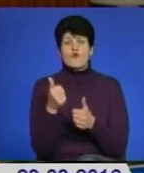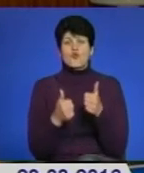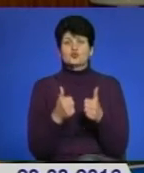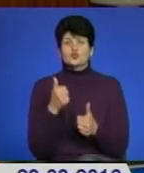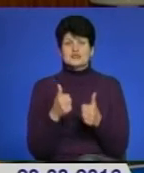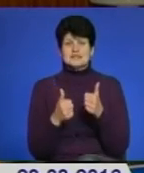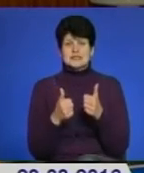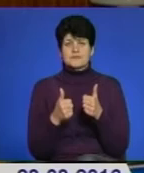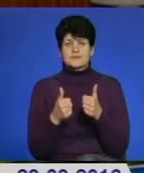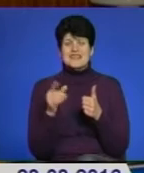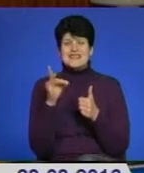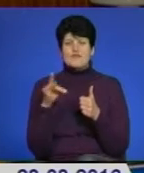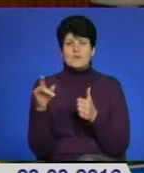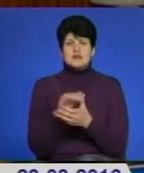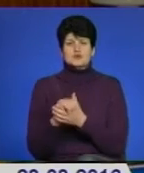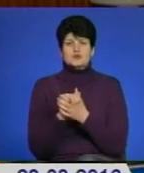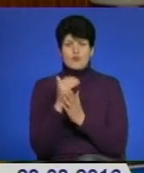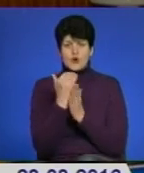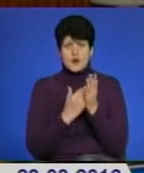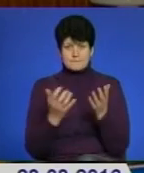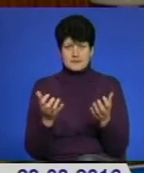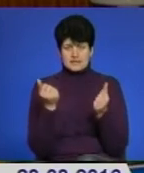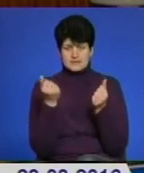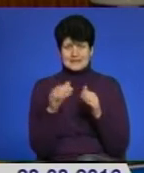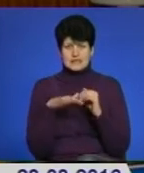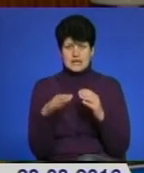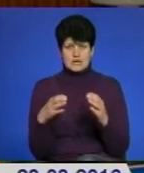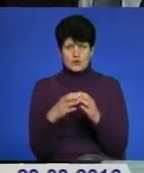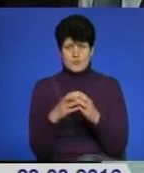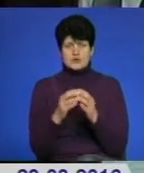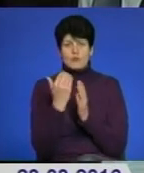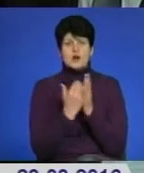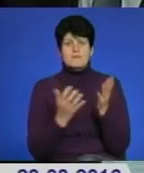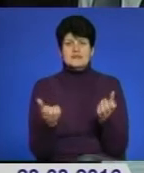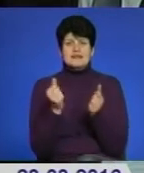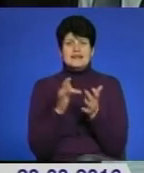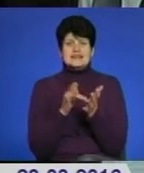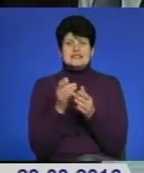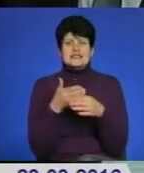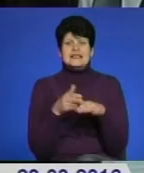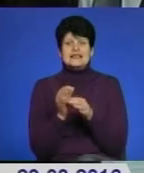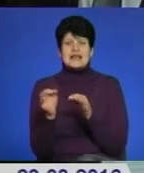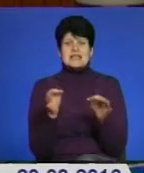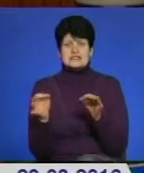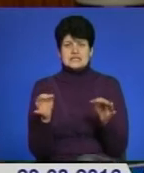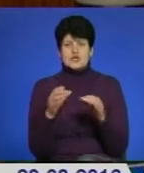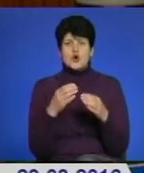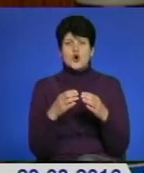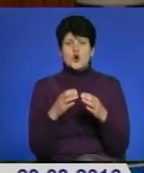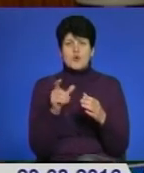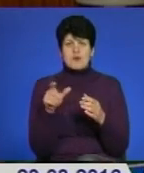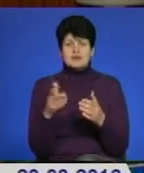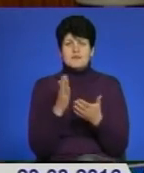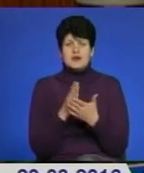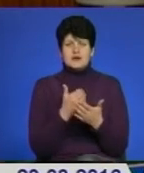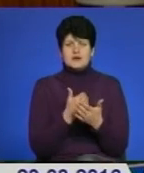Європейського Союзу, в програмах підтримки територіальних громад і в програмах підтримки децентралізації. Громада має сама бути вмотивована